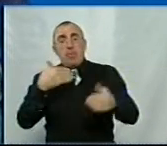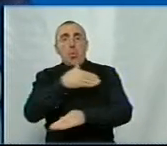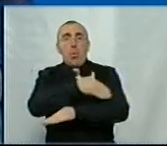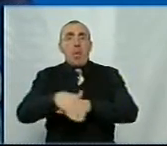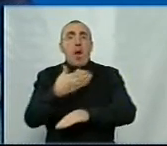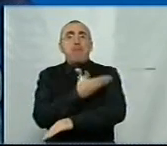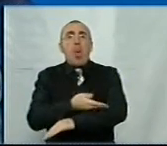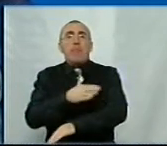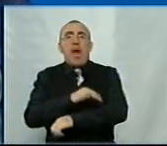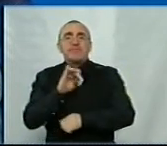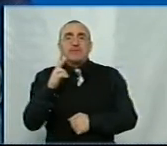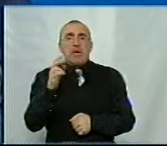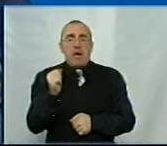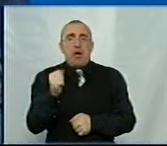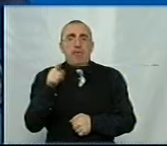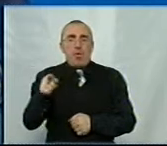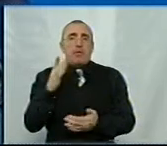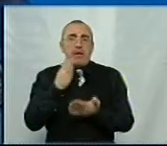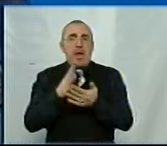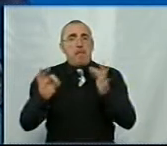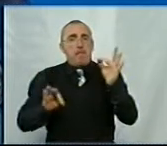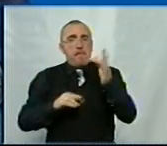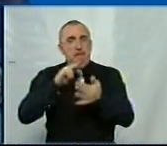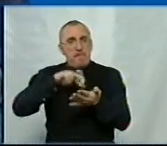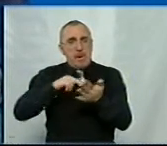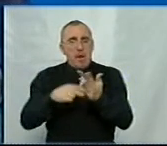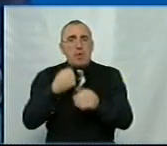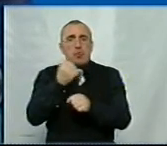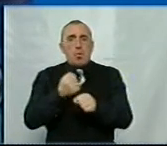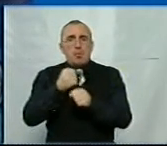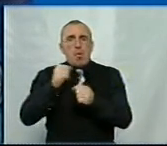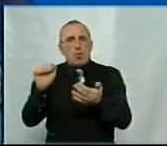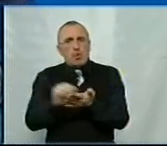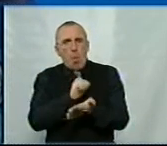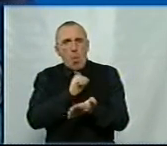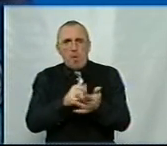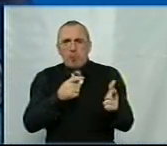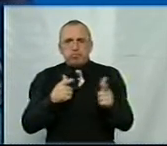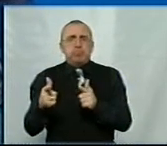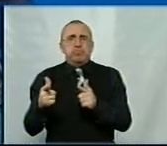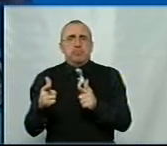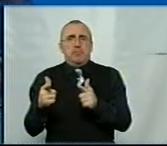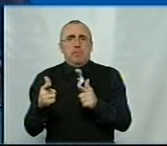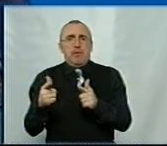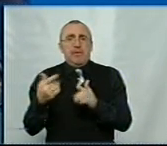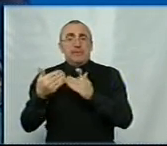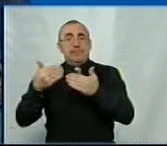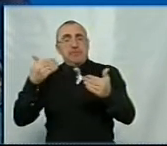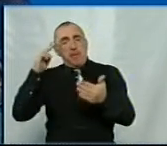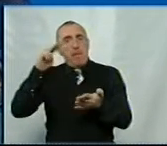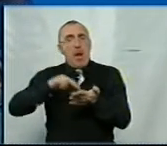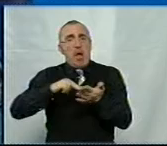Полтавська, вона є в плані, на неї розроблена документація. І заздалегідь